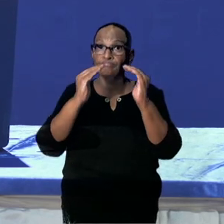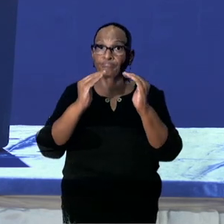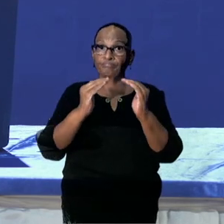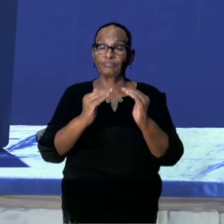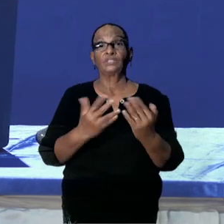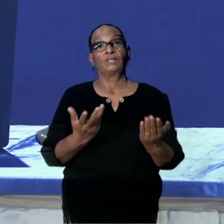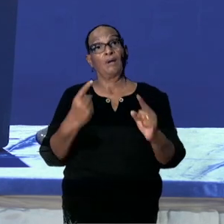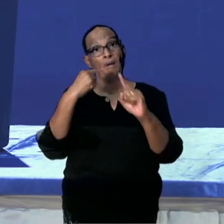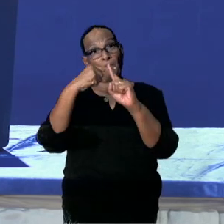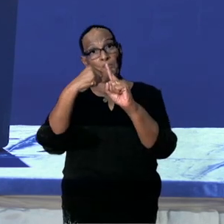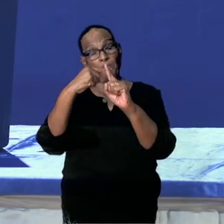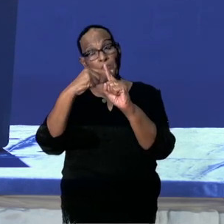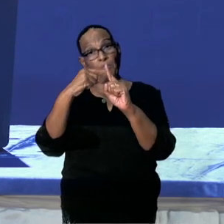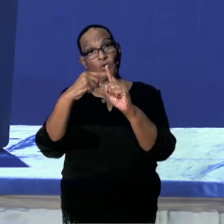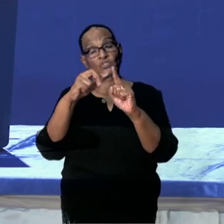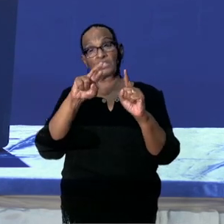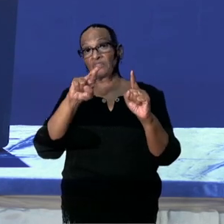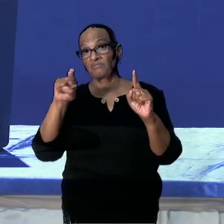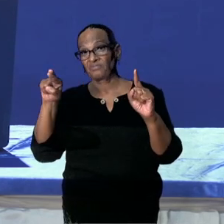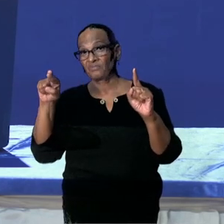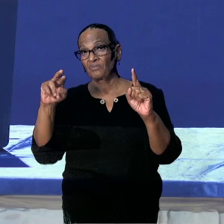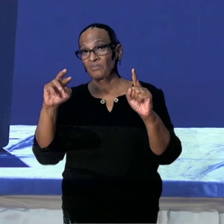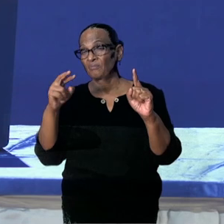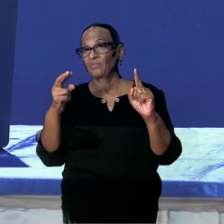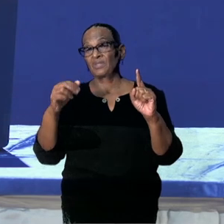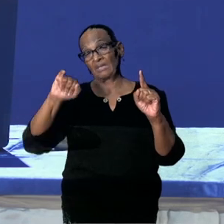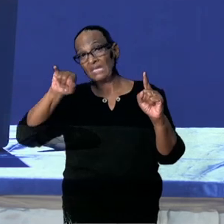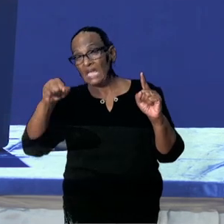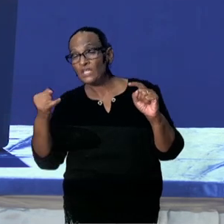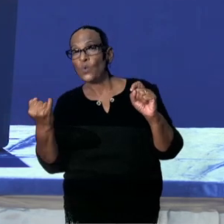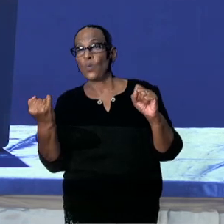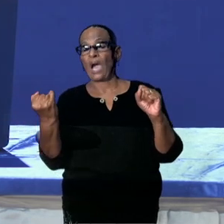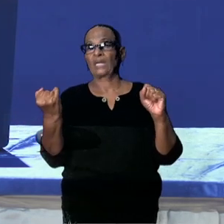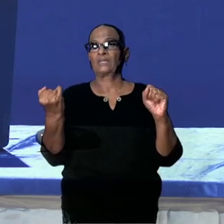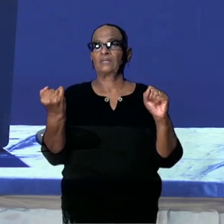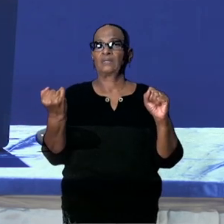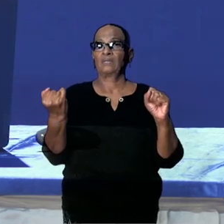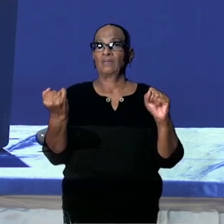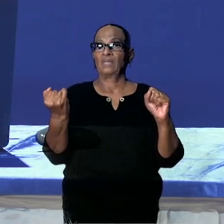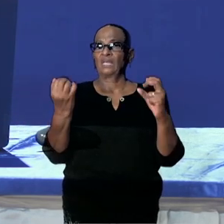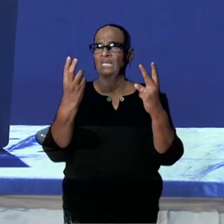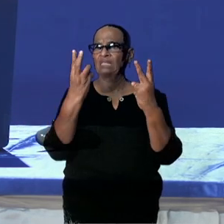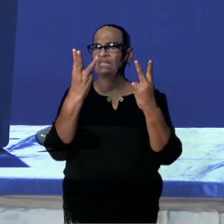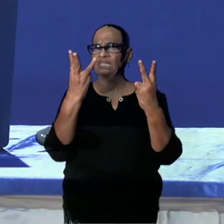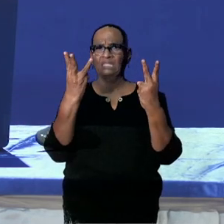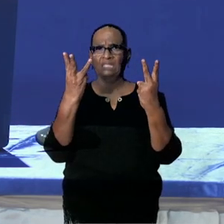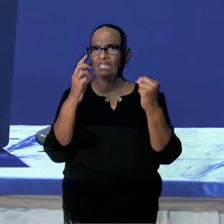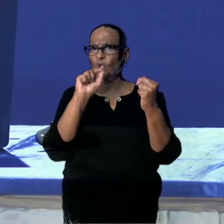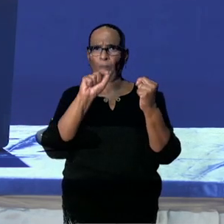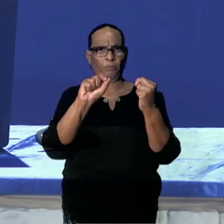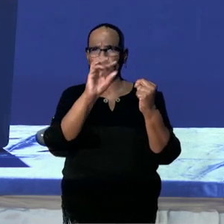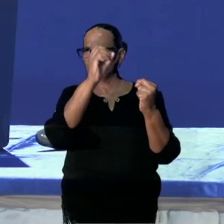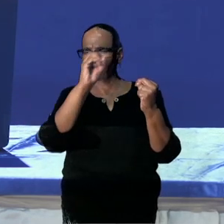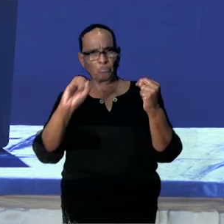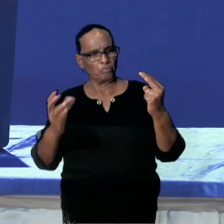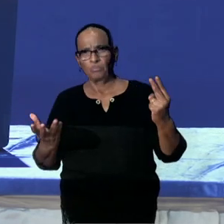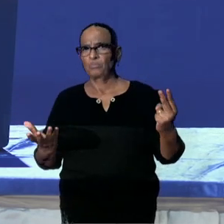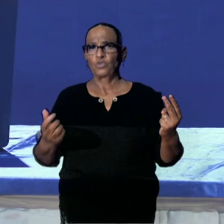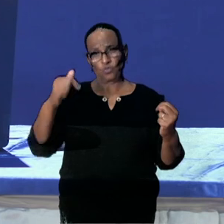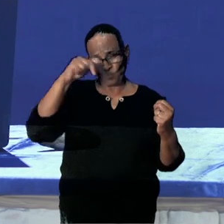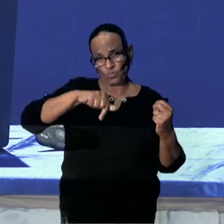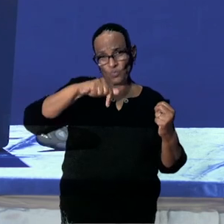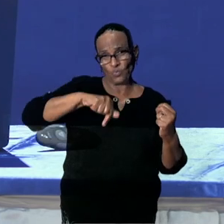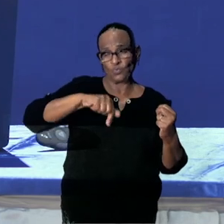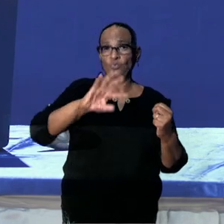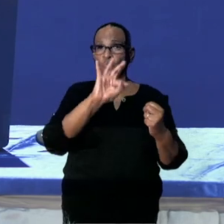positivity rate bijvoorbeeld in januari was 23,7%. Op dit